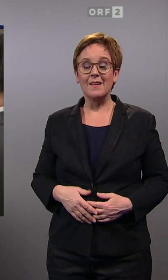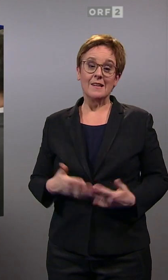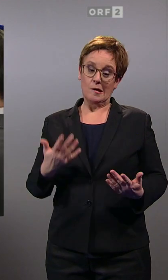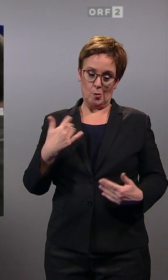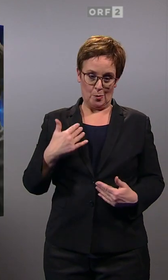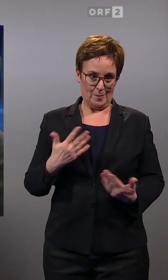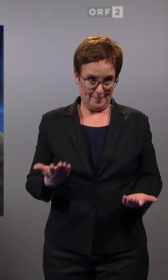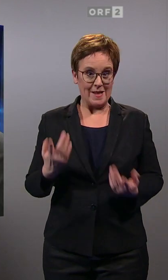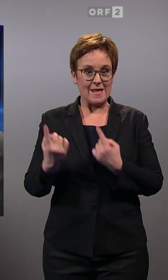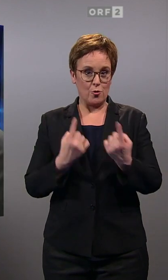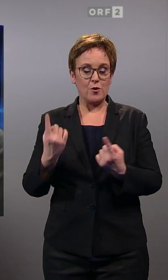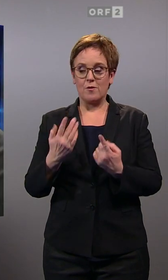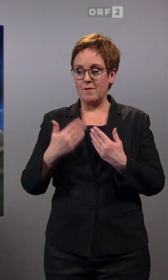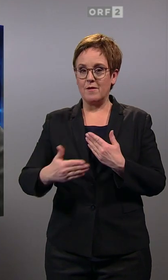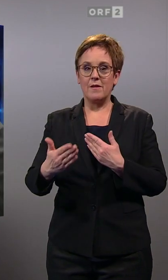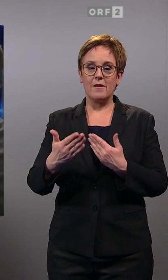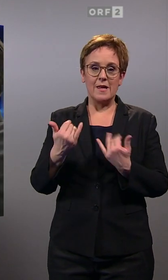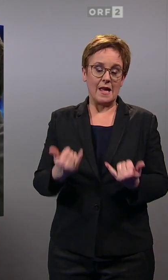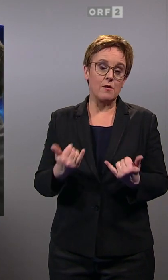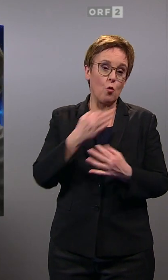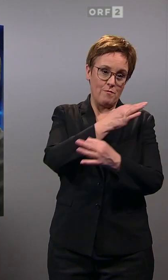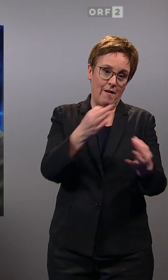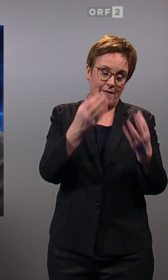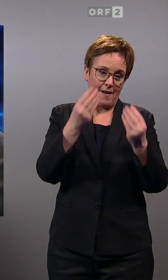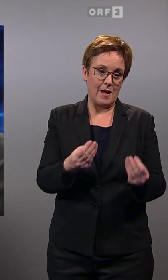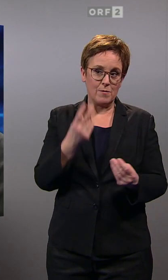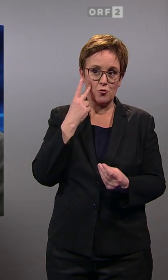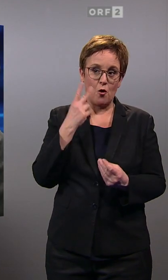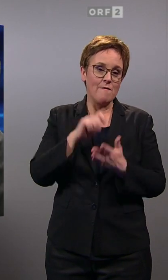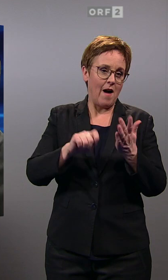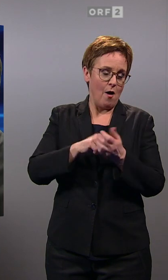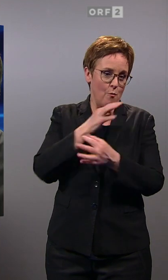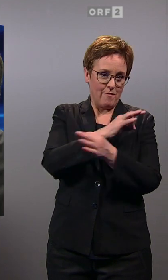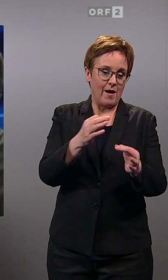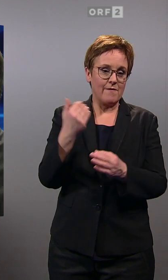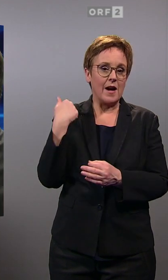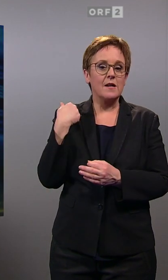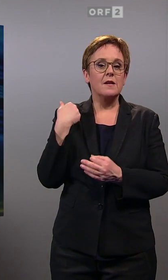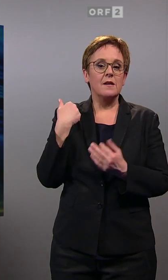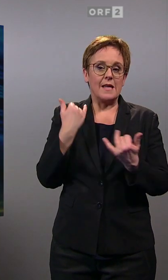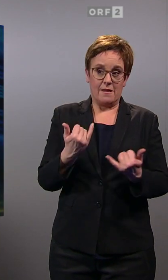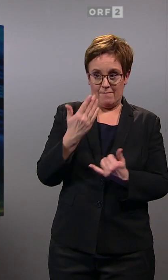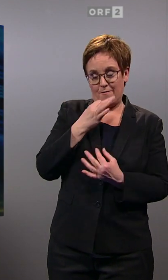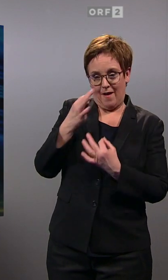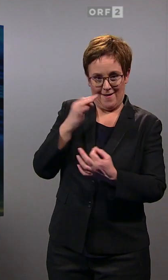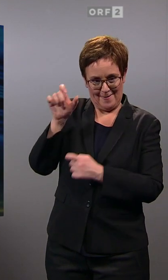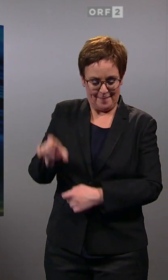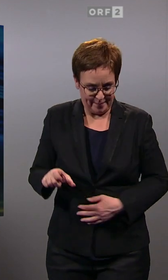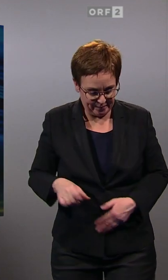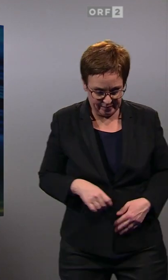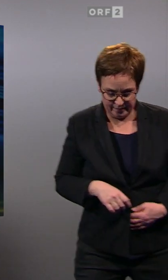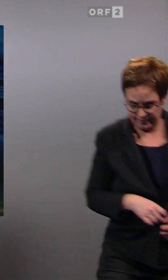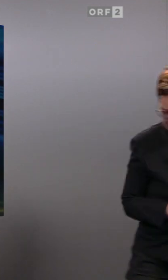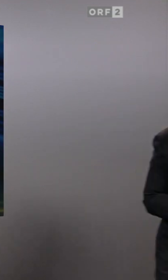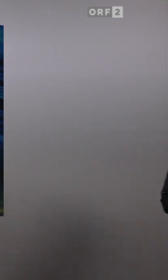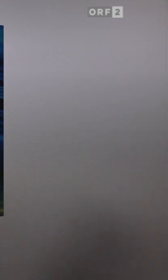Spiel steht, jedenfalls, das legen jedenfalls alle Umfragen nahe, die vor der Wahl gemacht worden sind. darüber, Hans Bürger, haben wir schon einige Male gesprochen